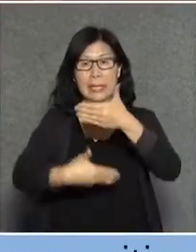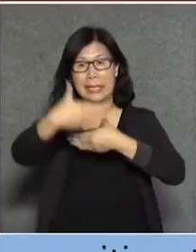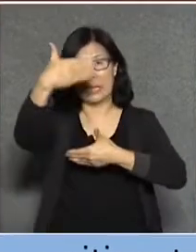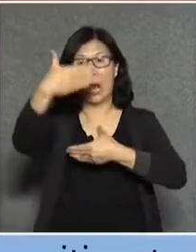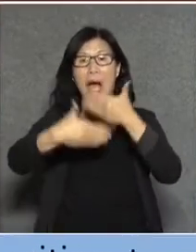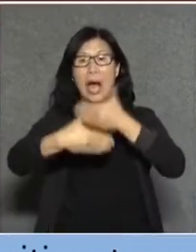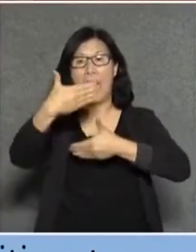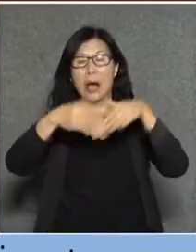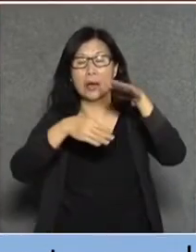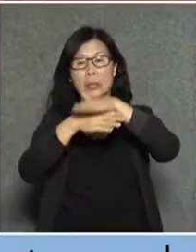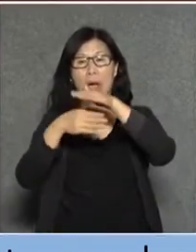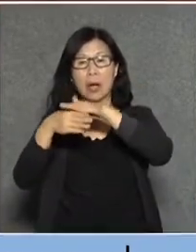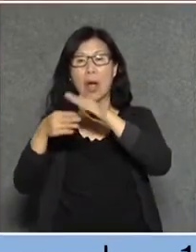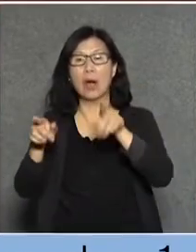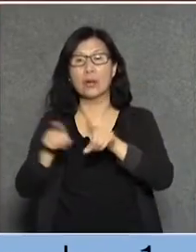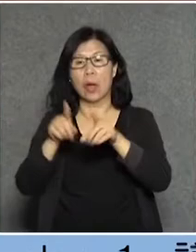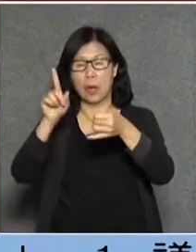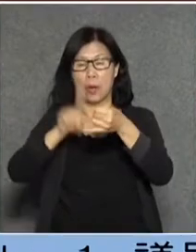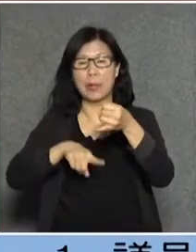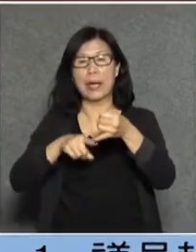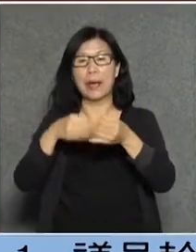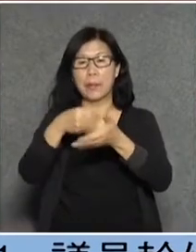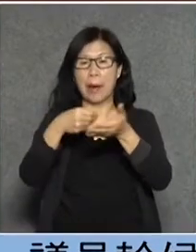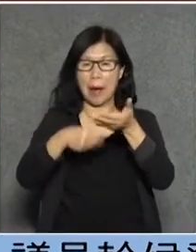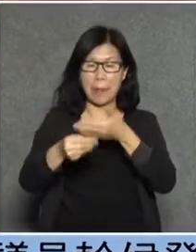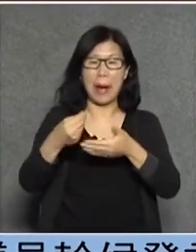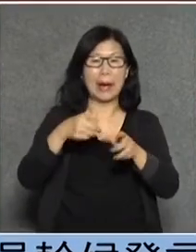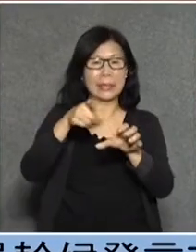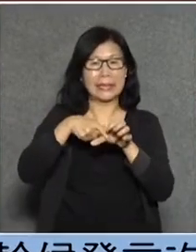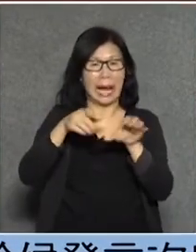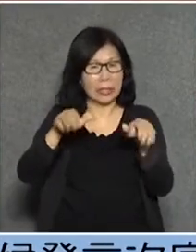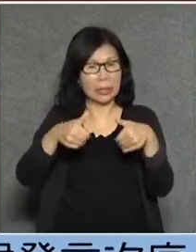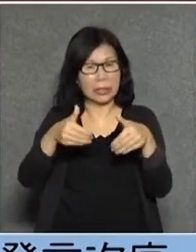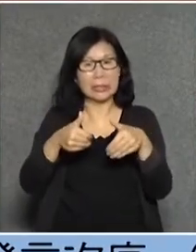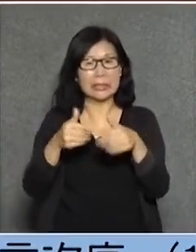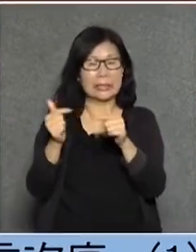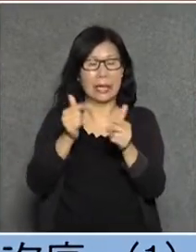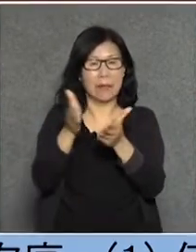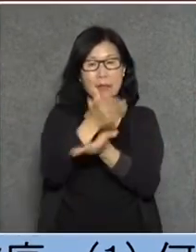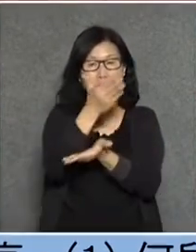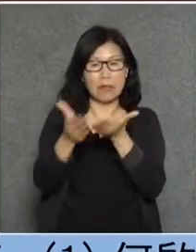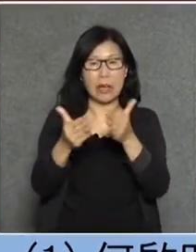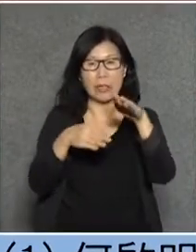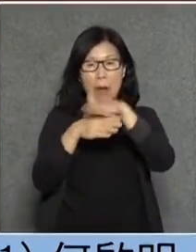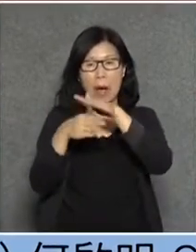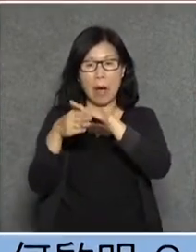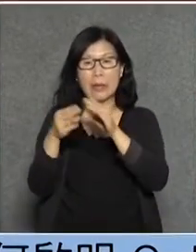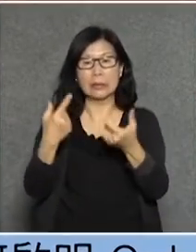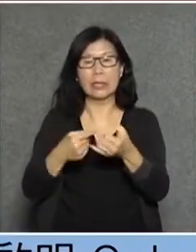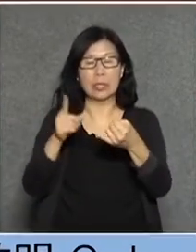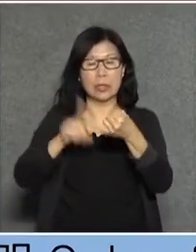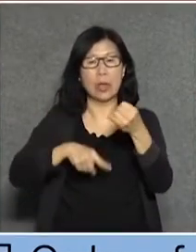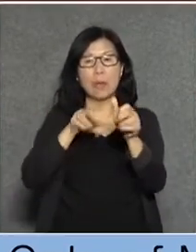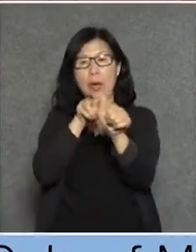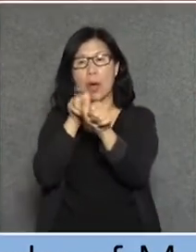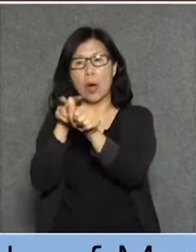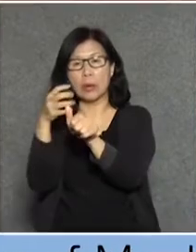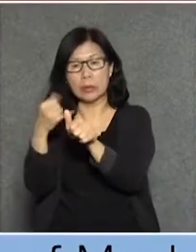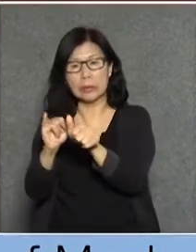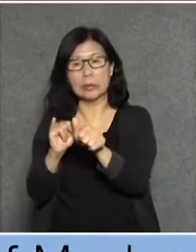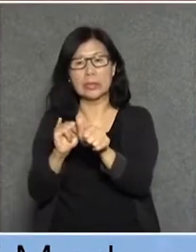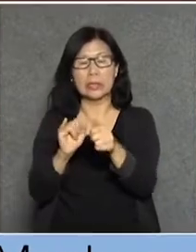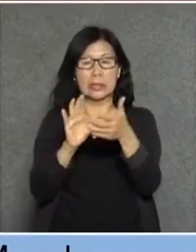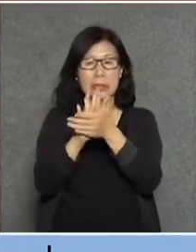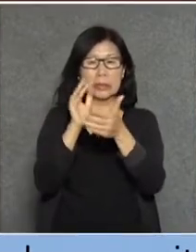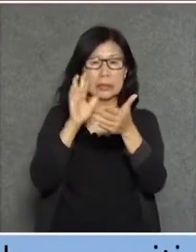資的東西或者當作為了賣不停地分拆業權搞到沒辦法管的時候經歷了這麼多